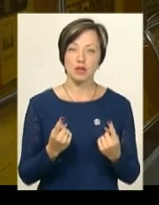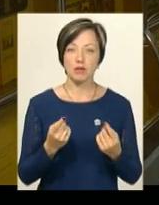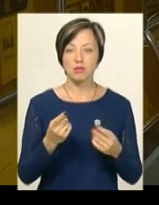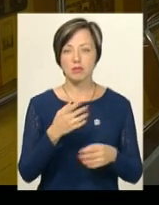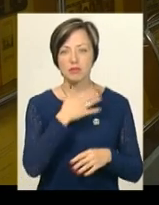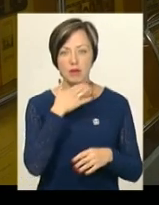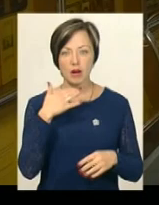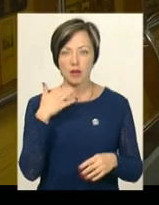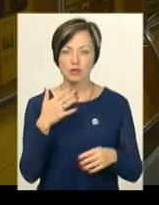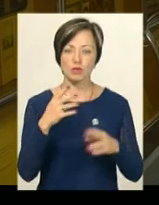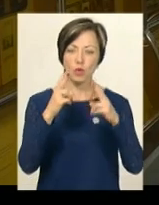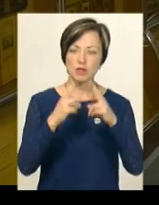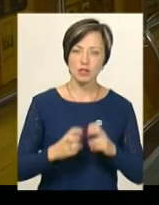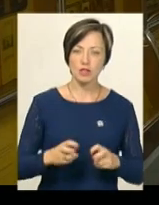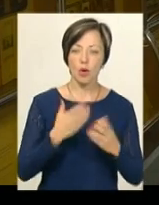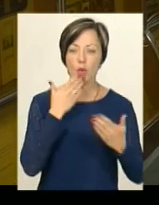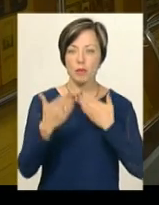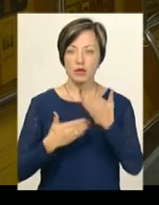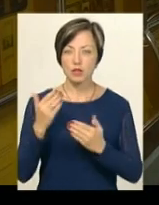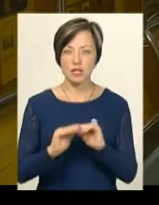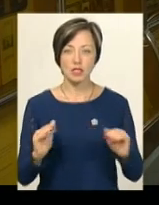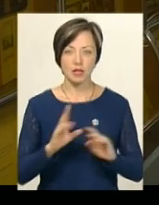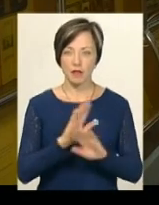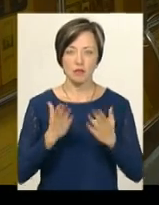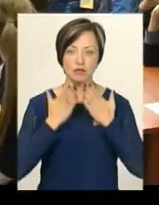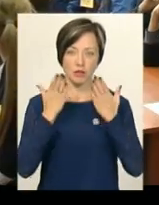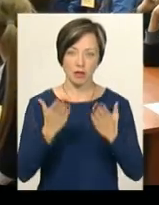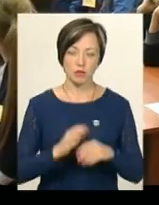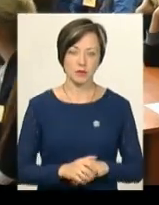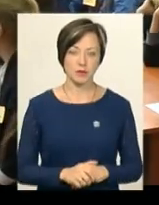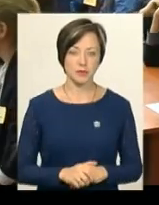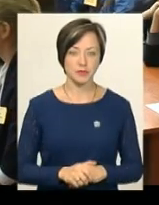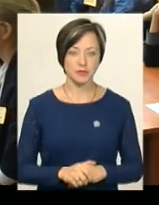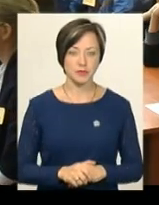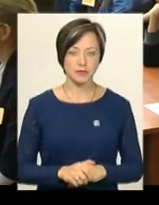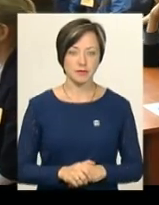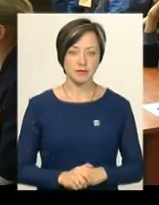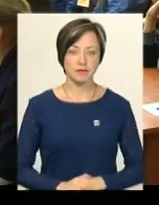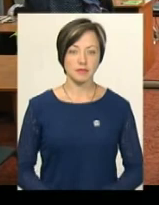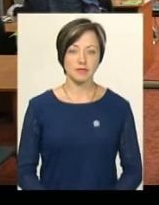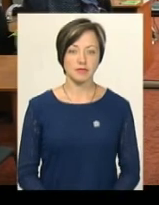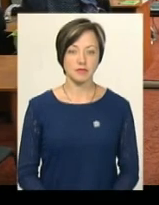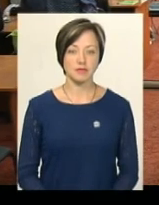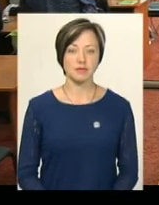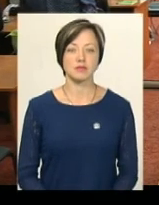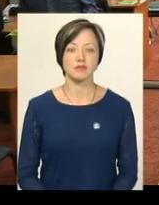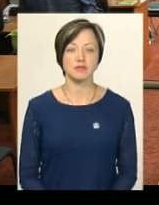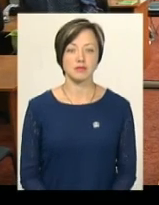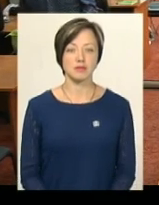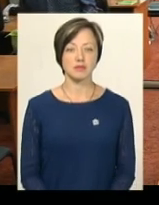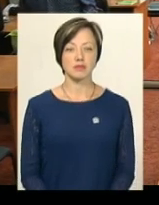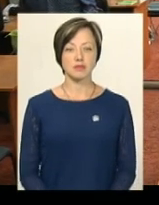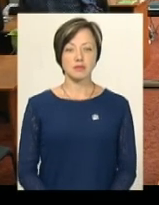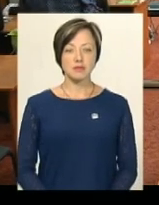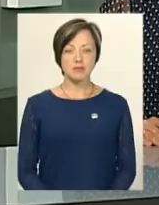з багатьох соціологічних досліджень, опитувань, що діти не читають. Анастасія Збродва, Олександр Горішевський, новини Поділля Центр.